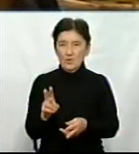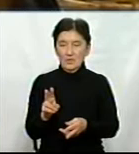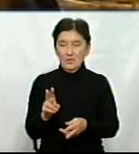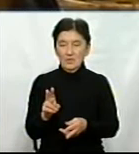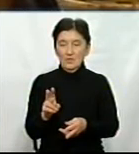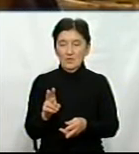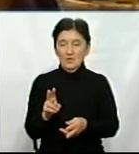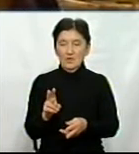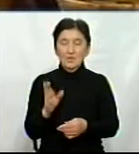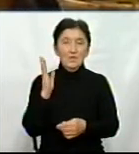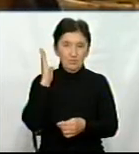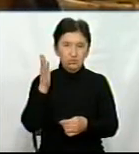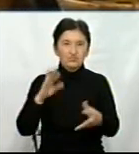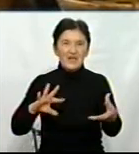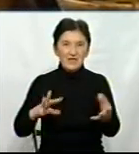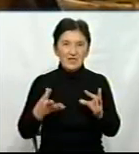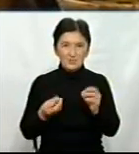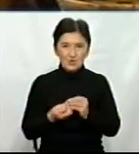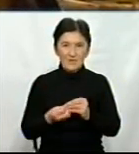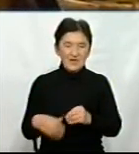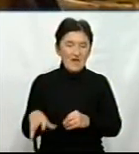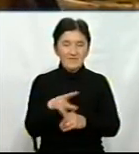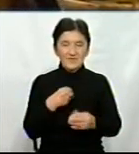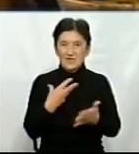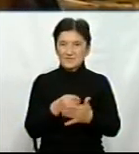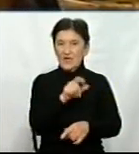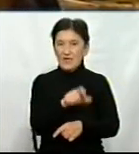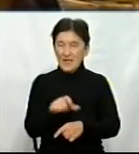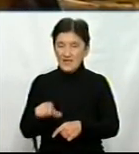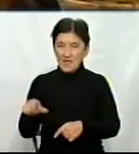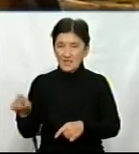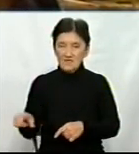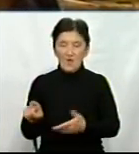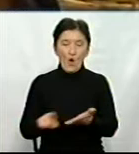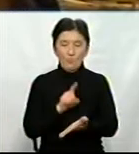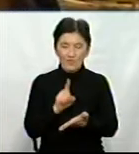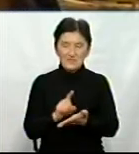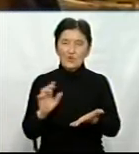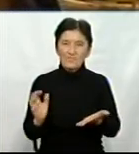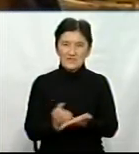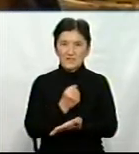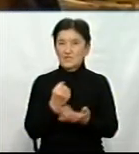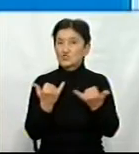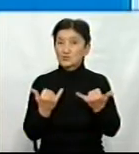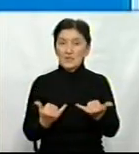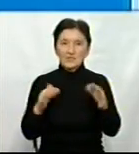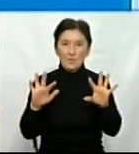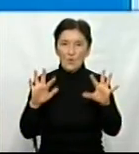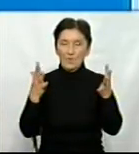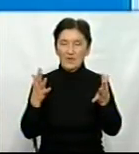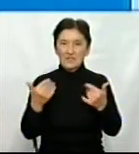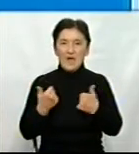то буде результат і ти своїх клієнтів поціновувачів обов'язково знайдеш. І от на даний момент ми